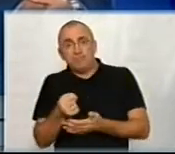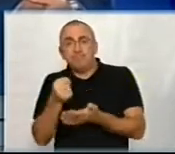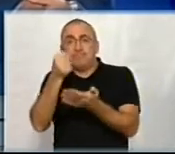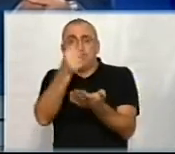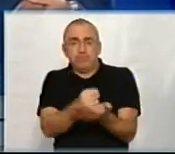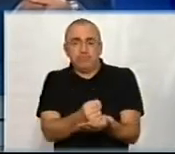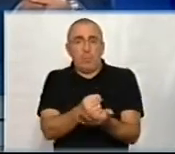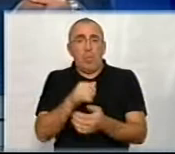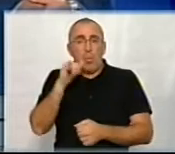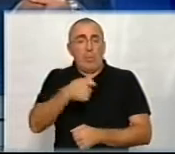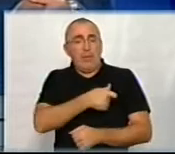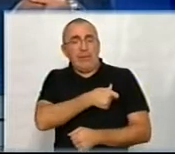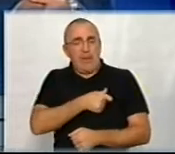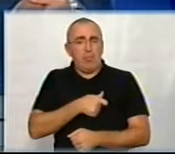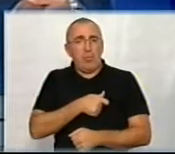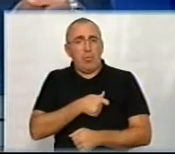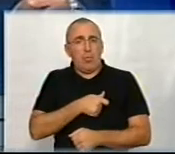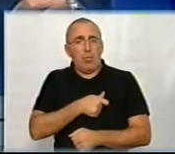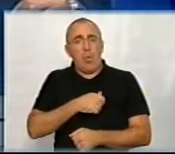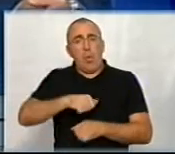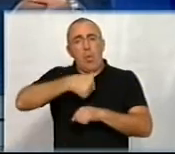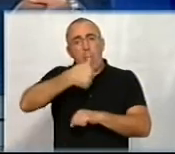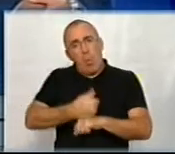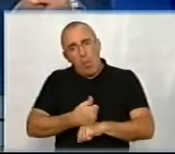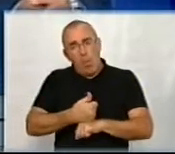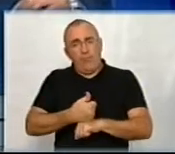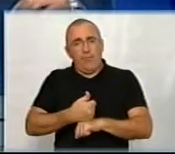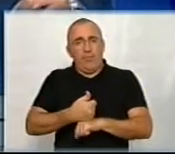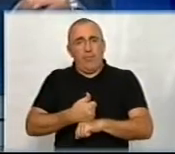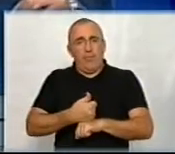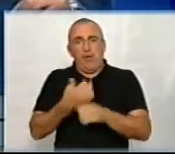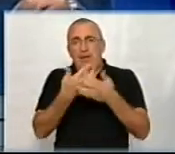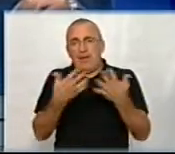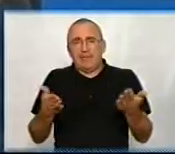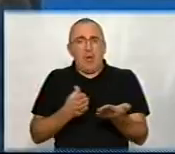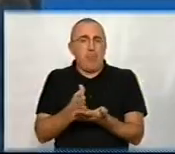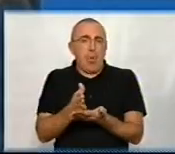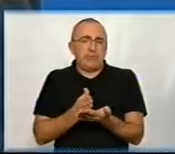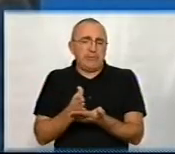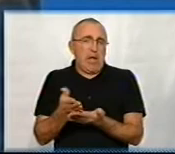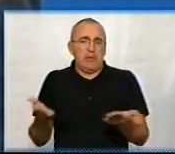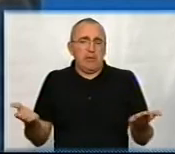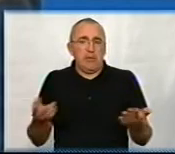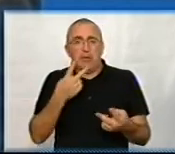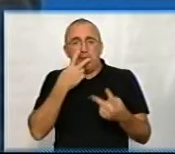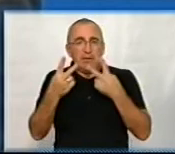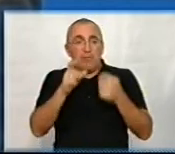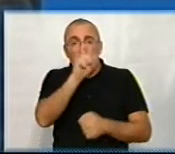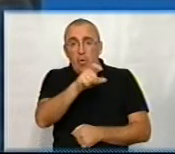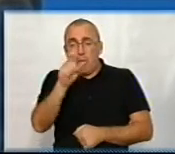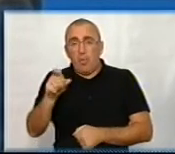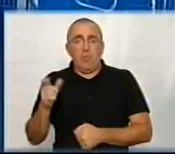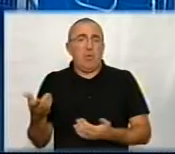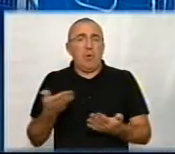в депутати, в голови, на різні інші посади. Дивитися на цих людей,